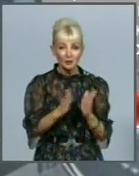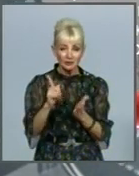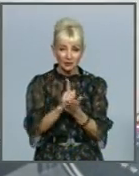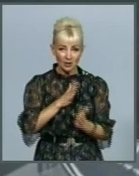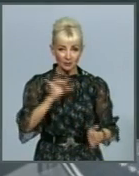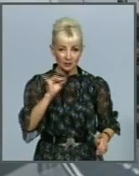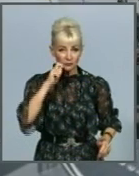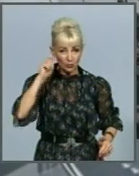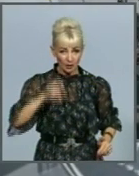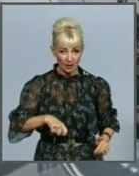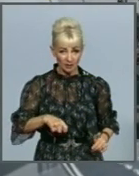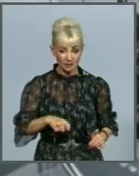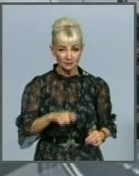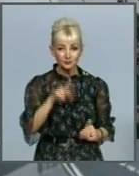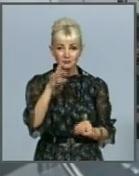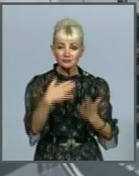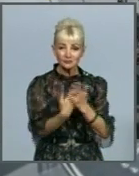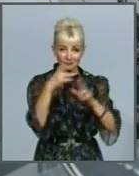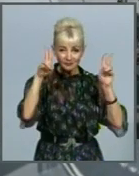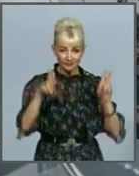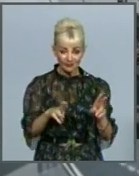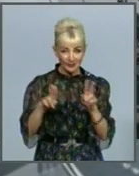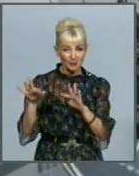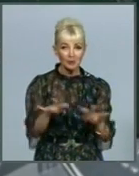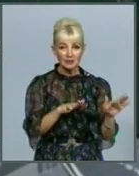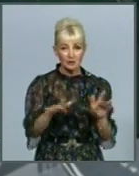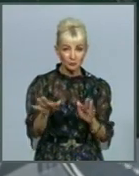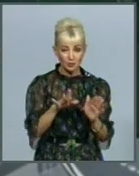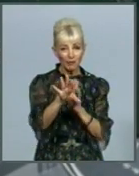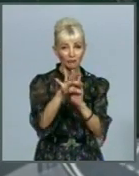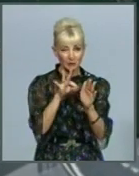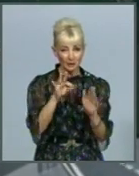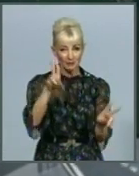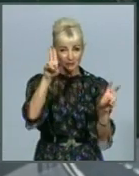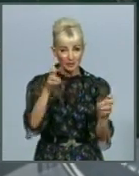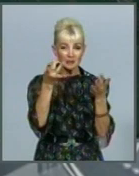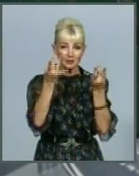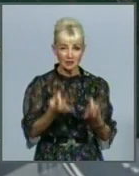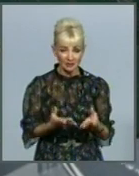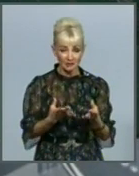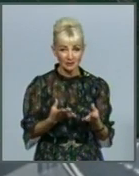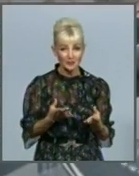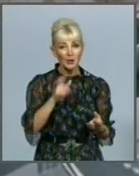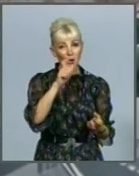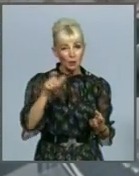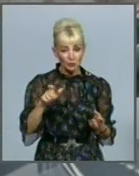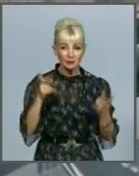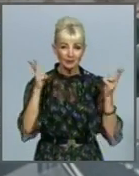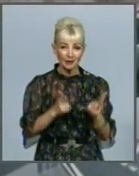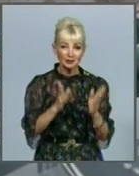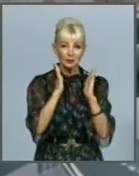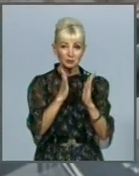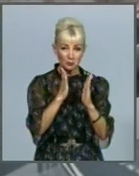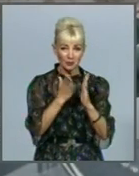Україні. За новими правилами процедура визначення постачальника значно спростилася. Споживачеві потрібно лише